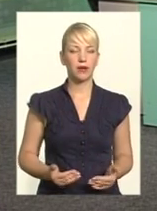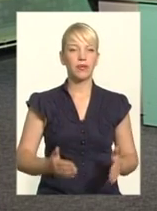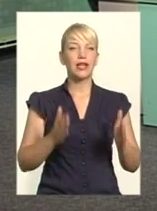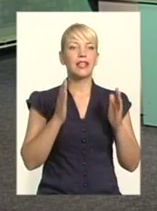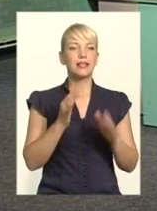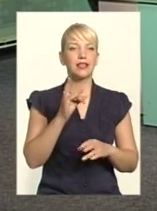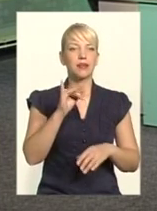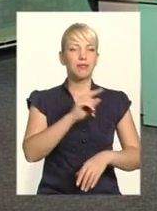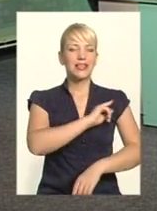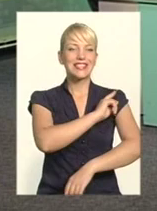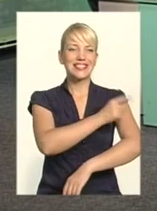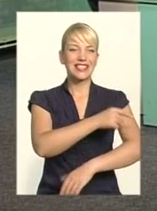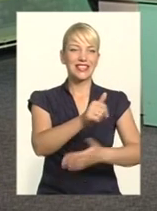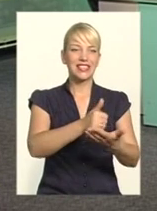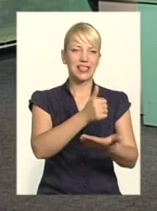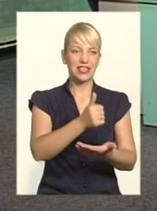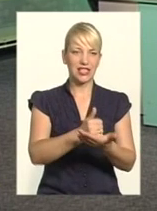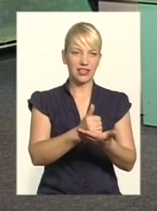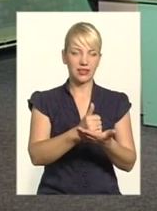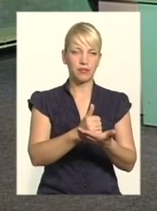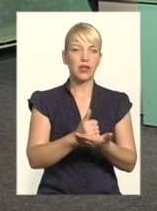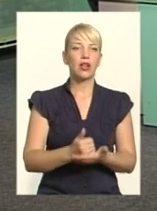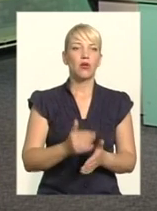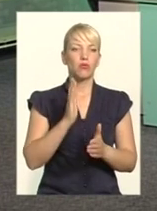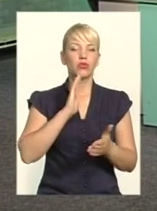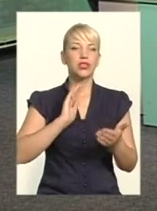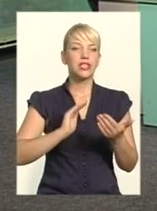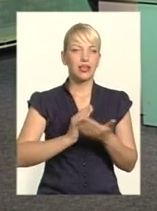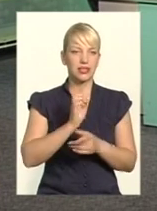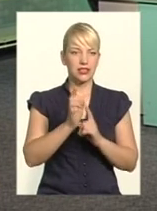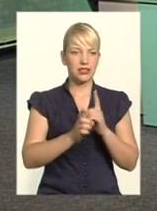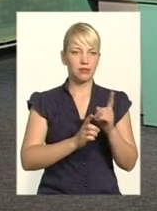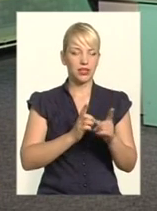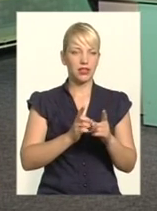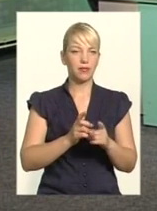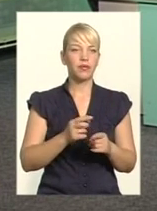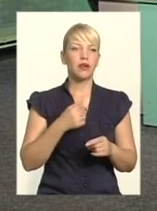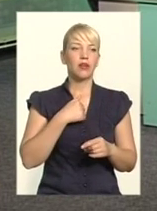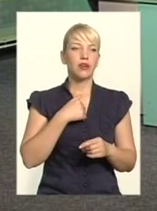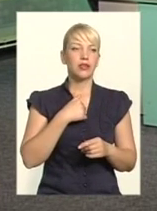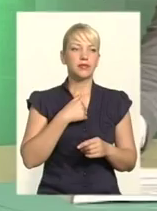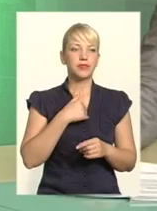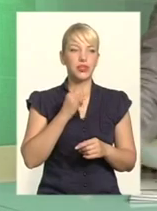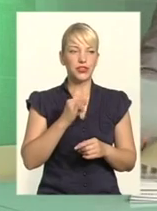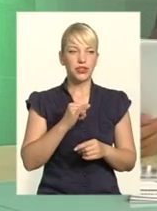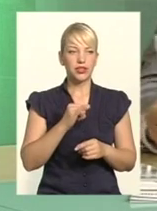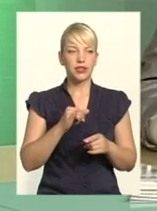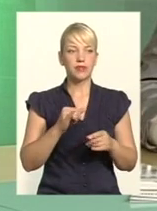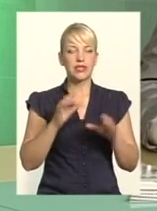при потужній команді в обласній раді будуть якісні зміни. Тому ми кажемо, сильні лідери, потужна команда, якісні зміни. І